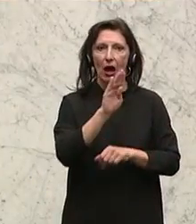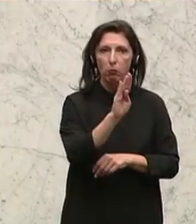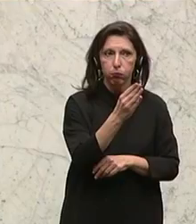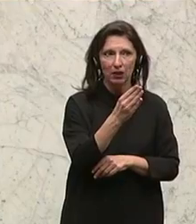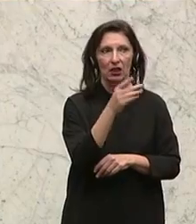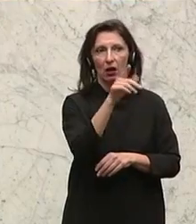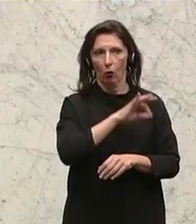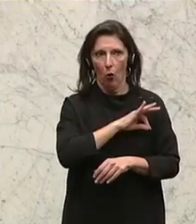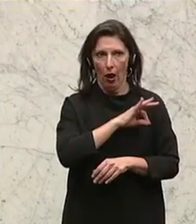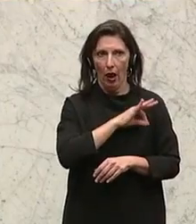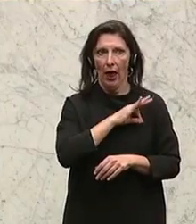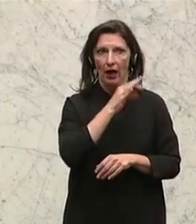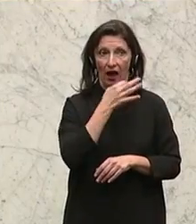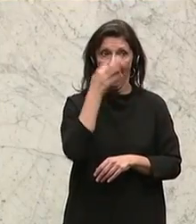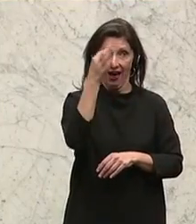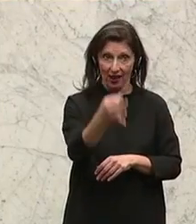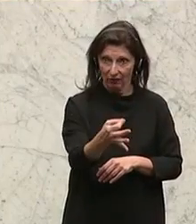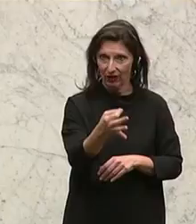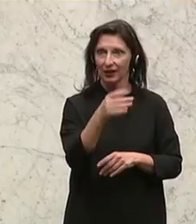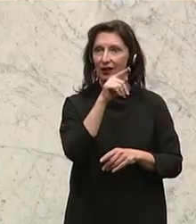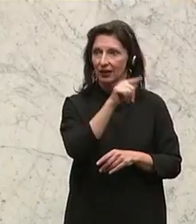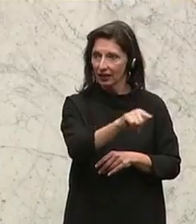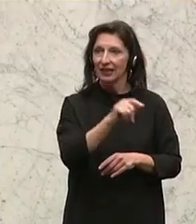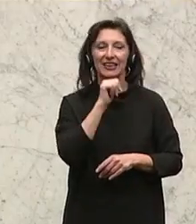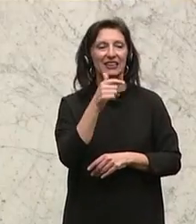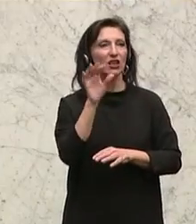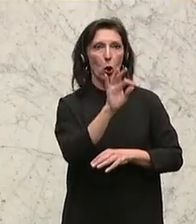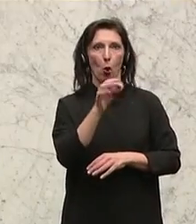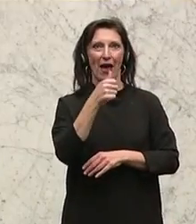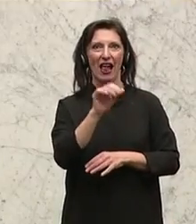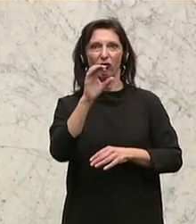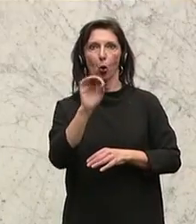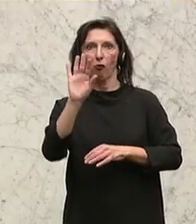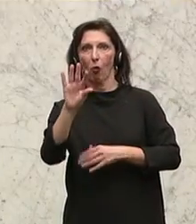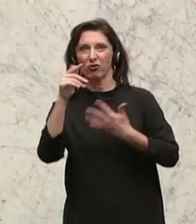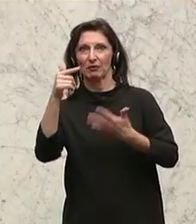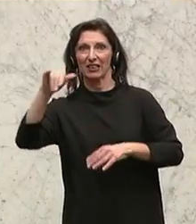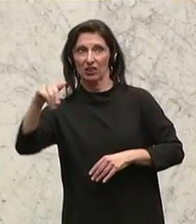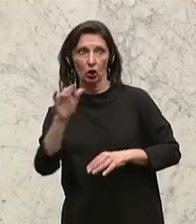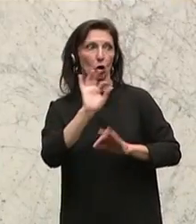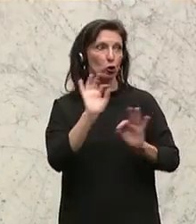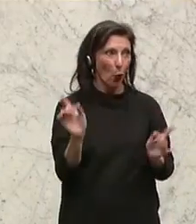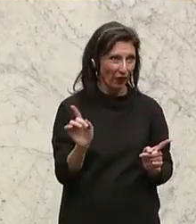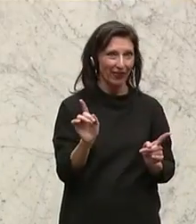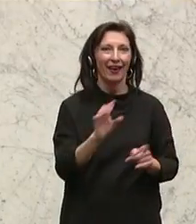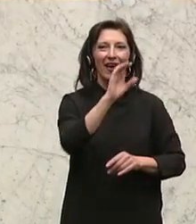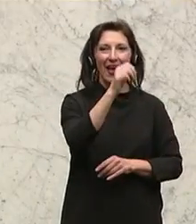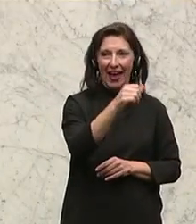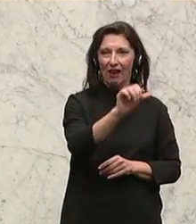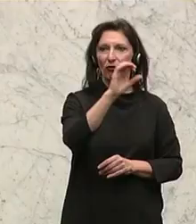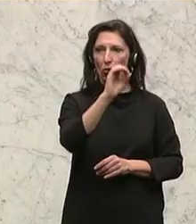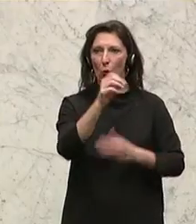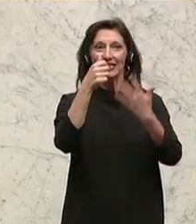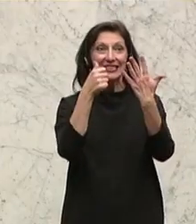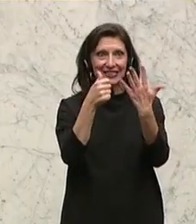und Kollegen trägt aus technischen Gründen nicht wie mitgeteilt die Nummer 11 075J, sondern 11 076J.